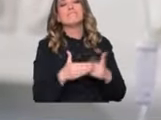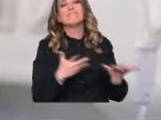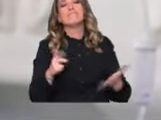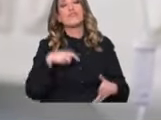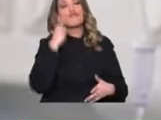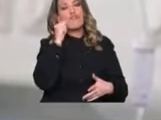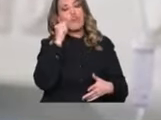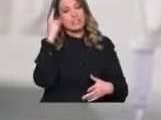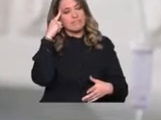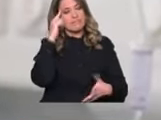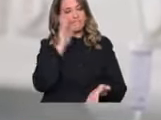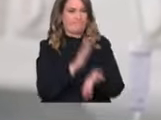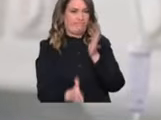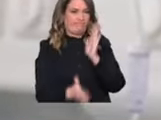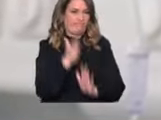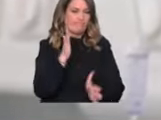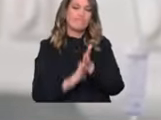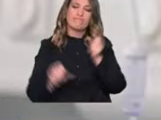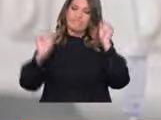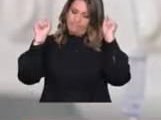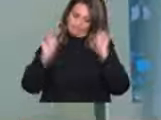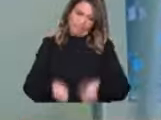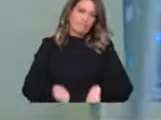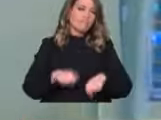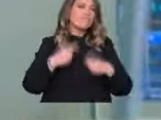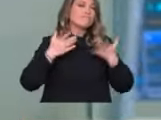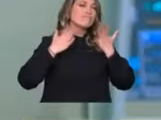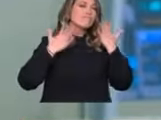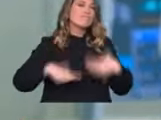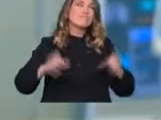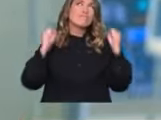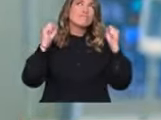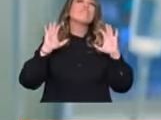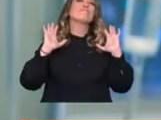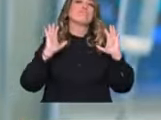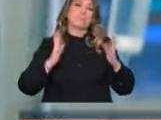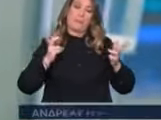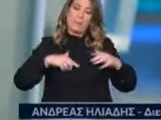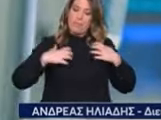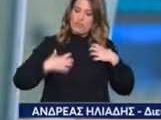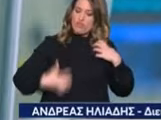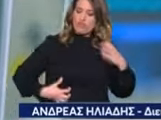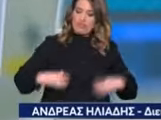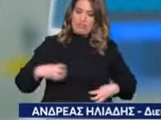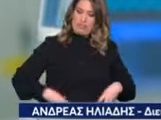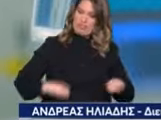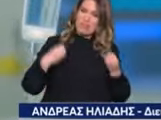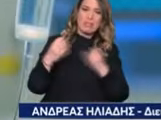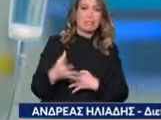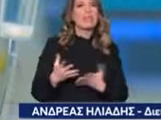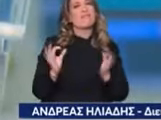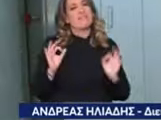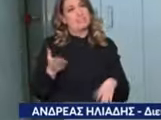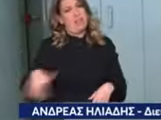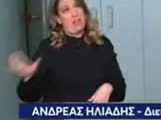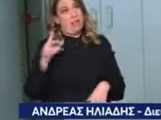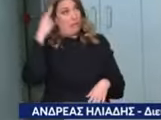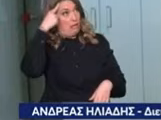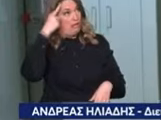μεγαλείο ψυχής να συνενούν στη δωρεά οργάνων. Κανένας μας δεν είναι πάνω από την ιδέα των μεταμοσχεύσεων